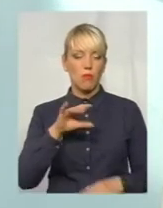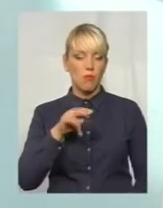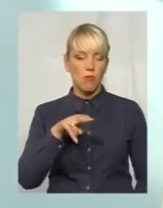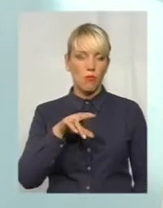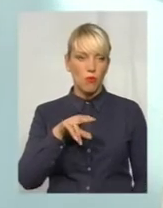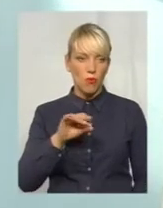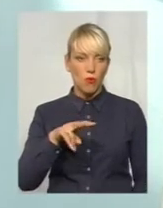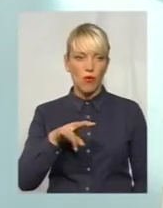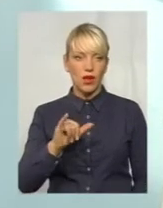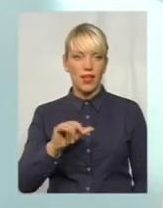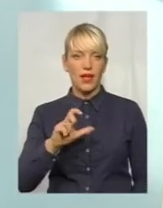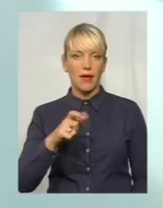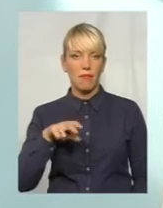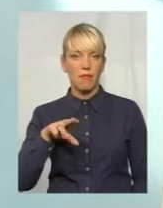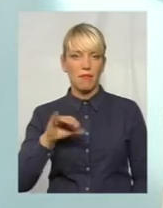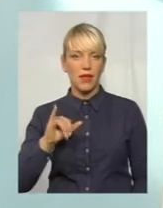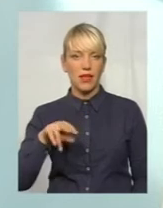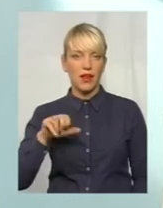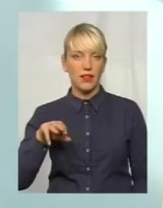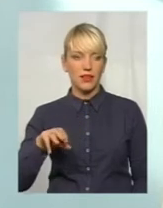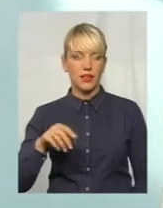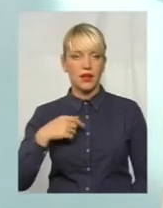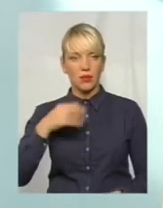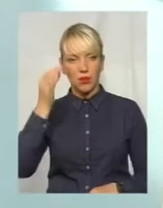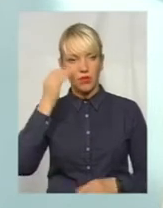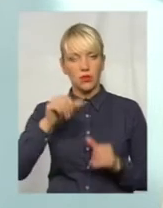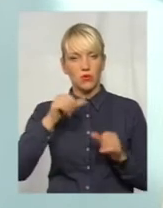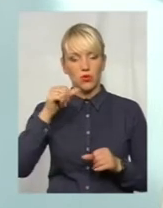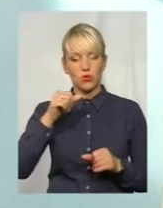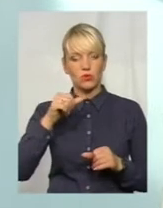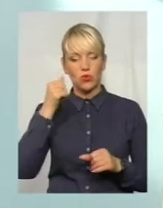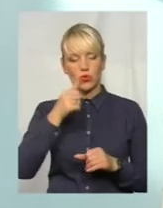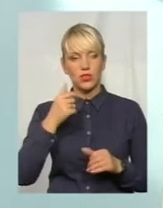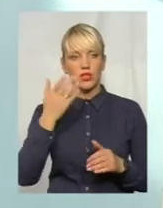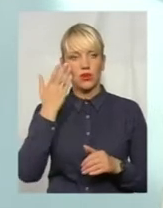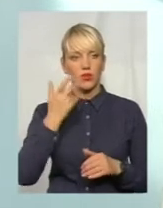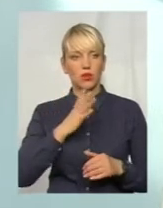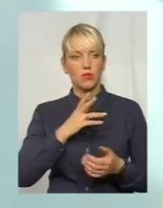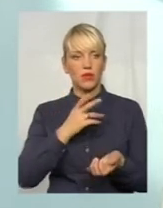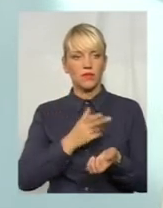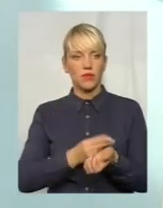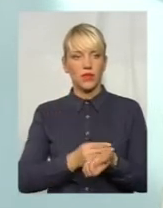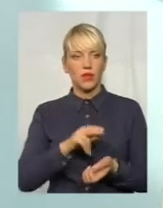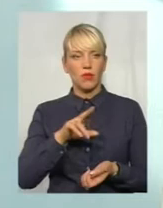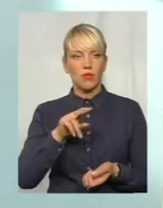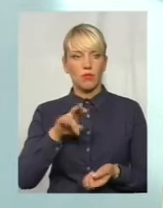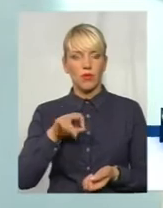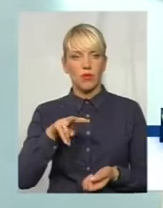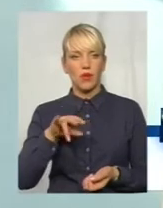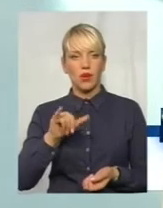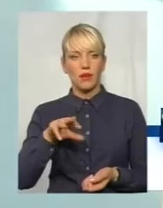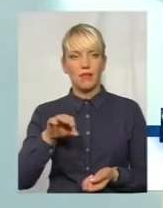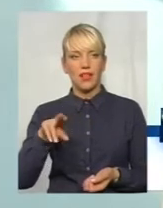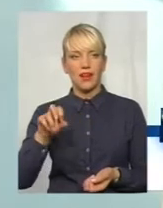Якщо ви пам'ятаєте минулорічну поліомілітну кампанію, коли ми доливали дітям поліоміліт, чи пили їх, щоб